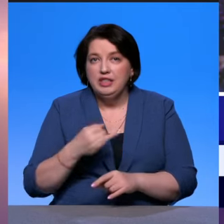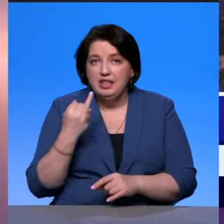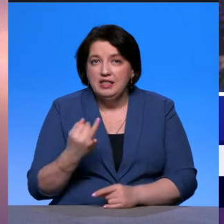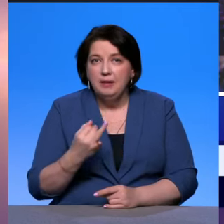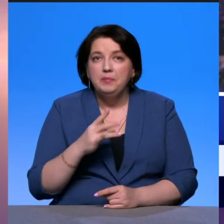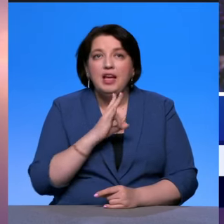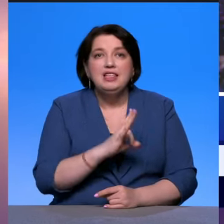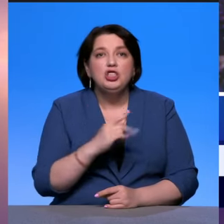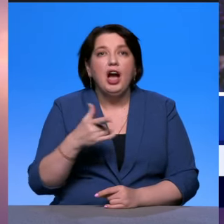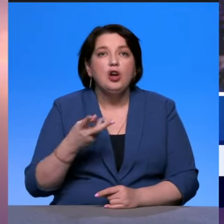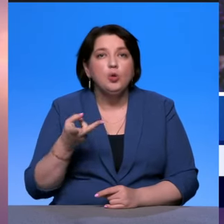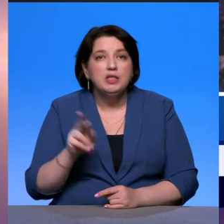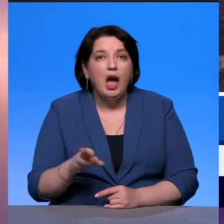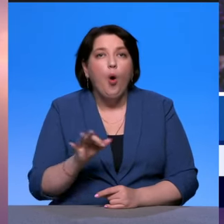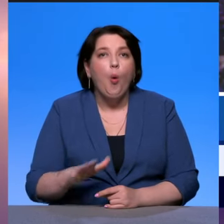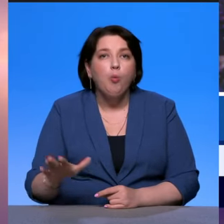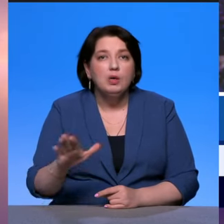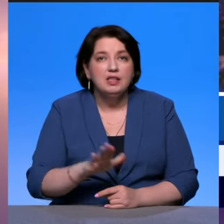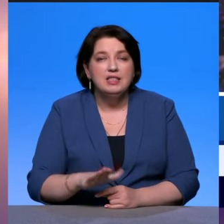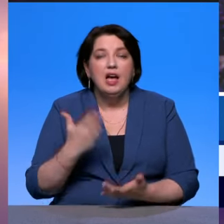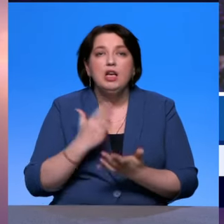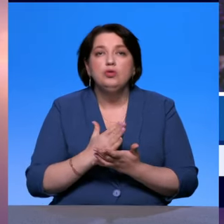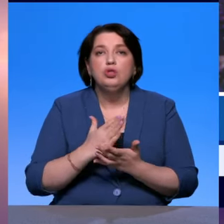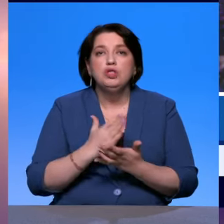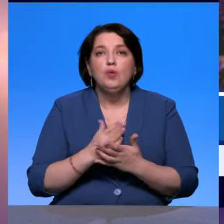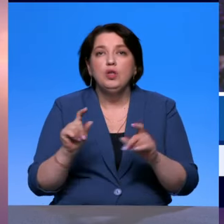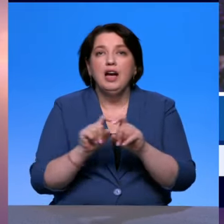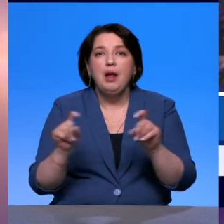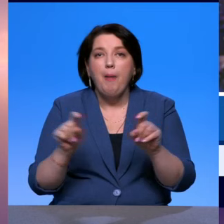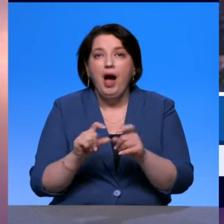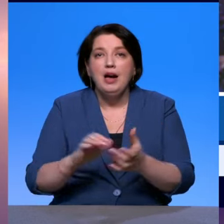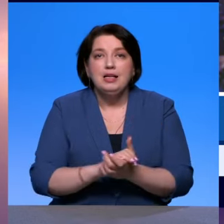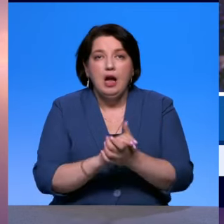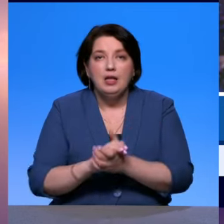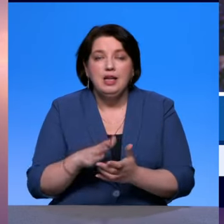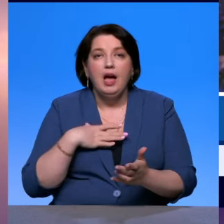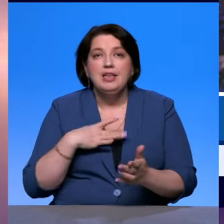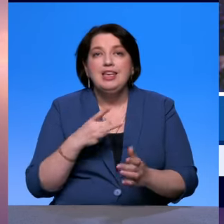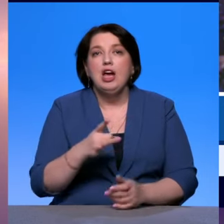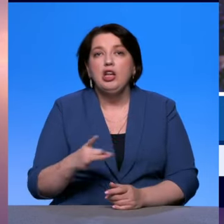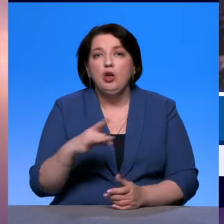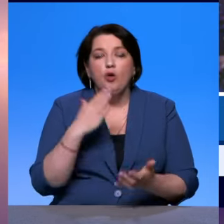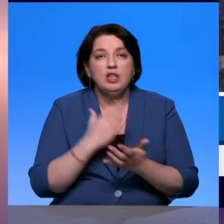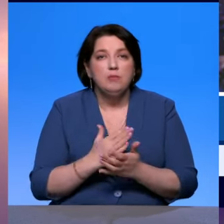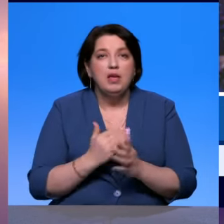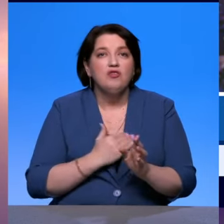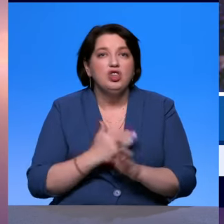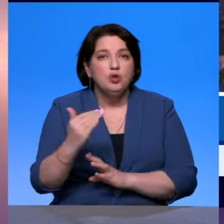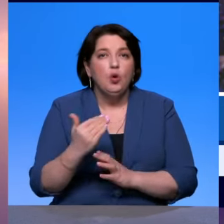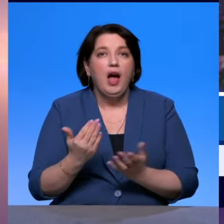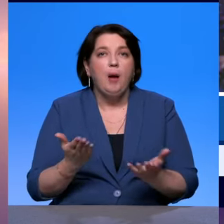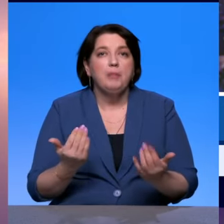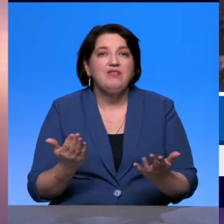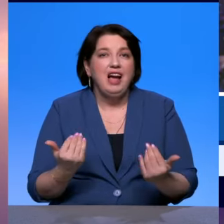существует у корпорация развития, за что им огромное спасибо. И регион достаточно высокую имеет степень привлекательности